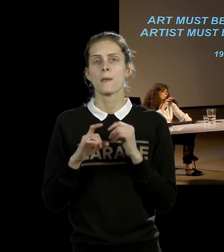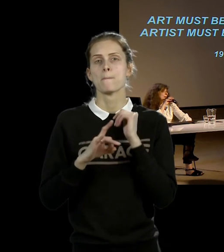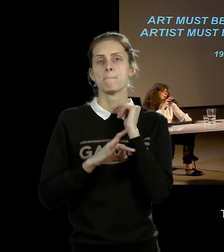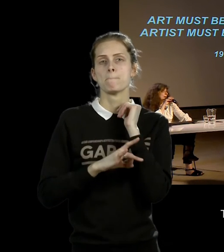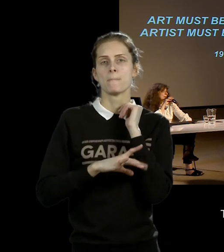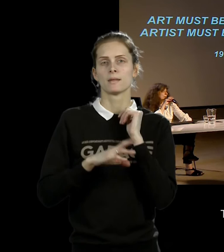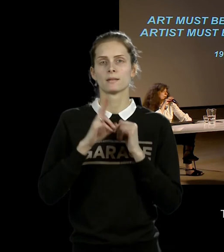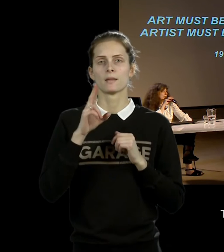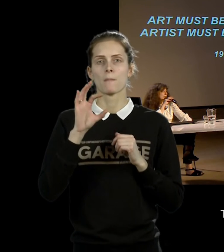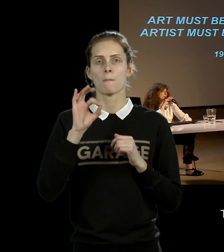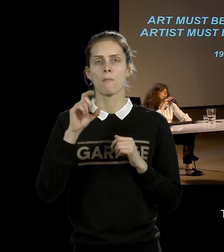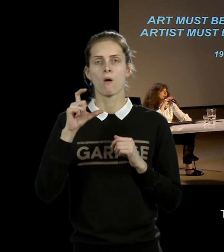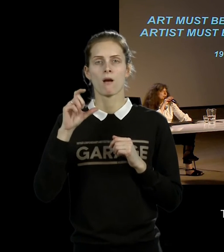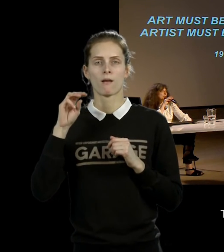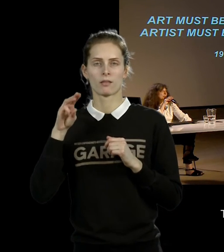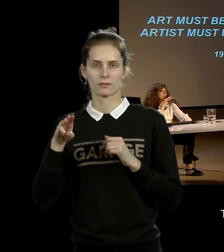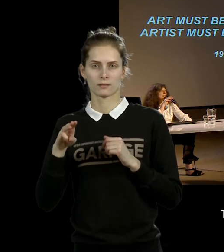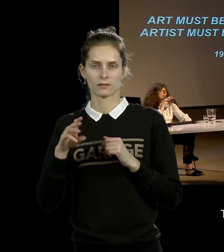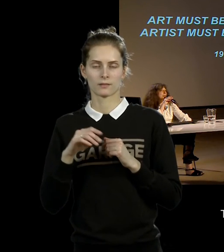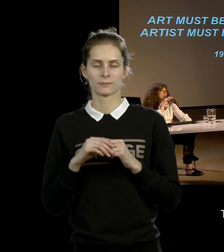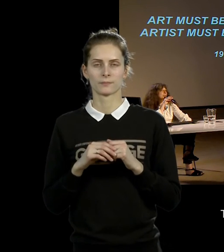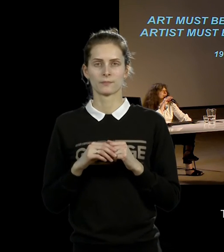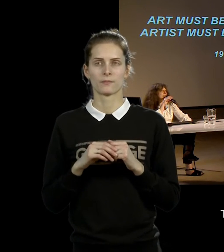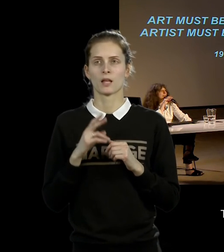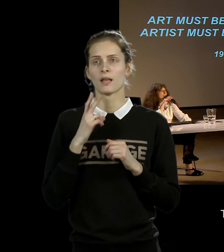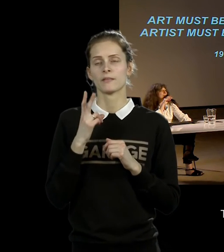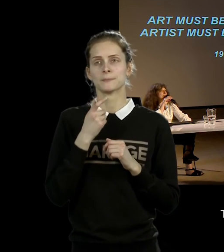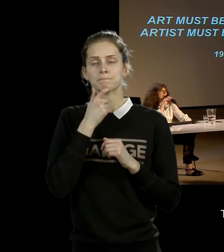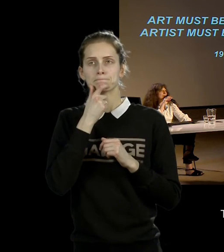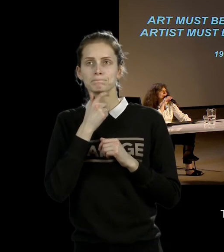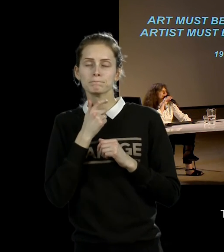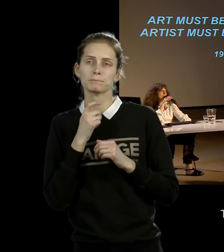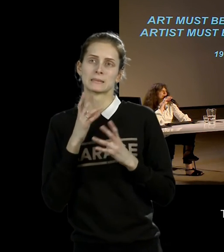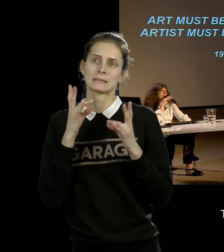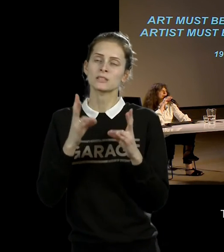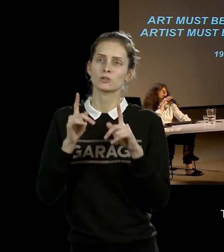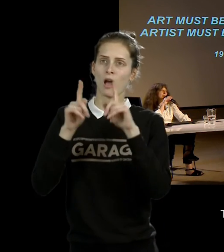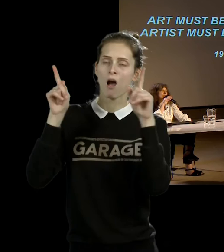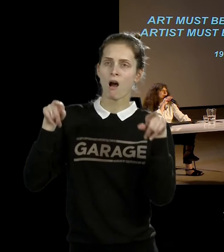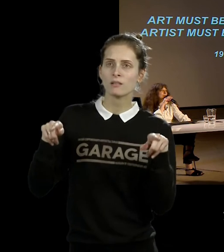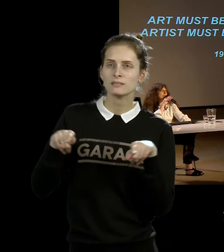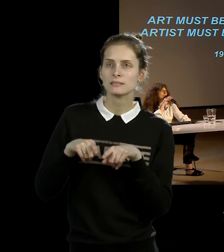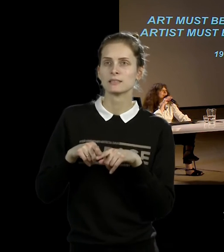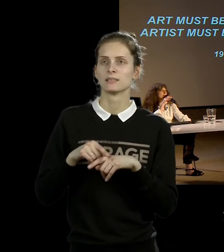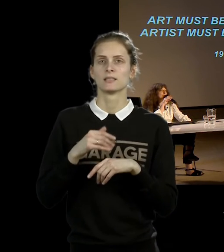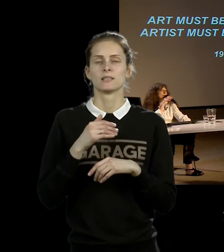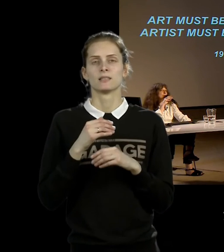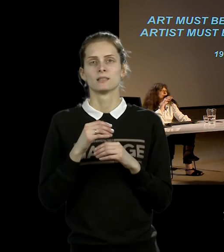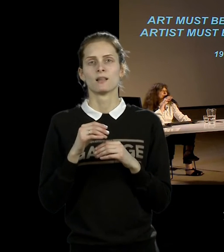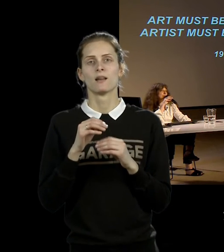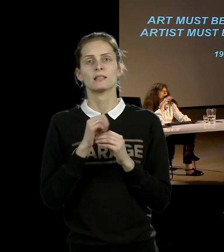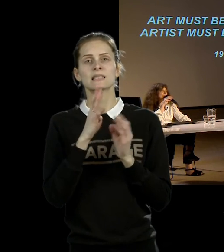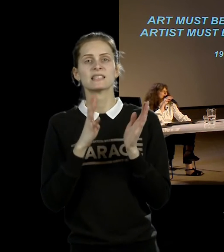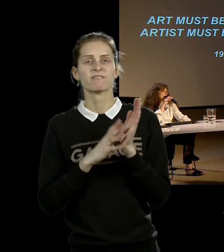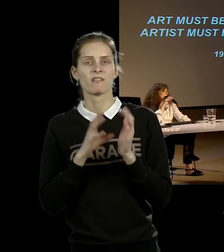поэт», такая очень уютная мещанская картинка сентиментальная, в которой мало тоже уютная мещанская, но еще